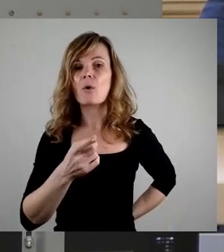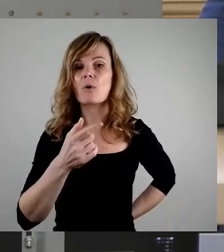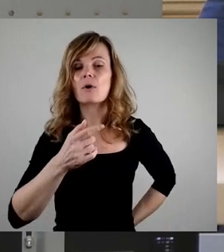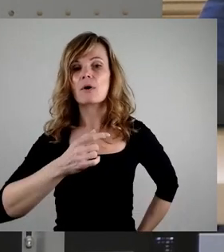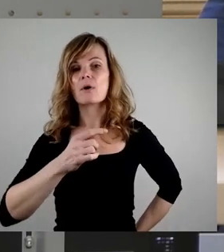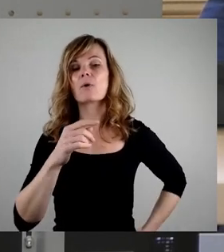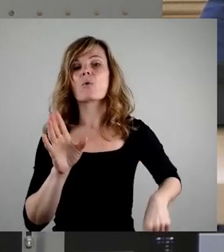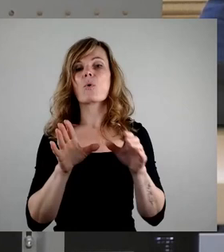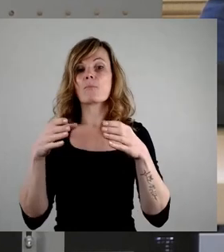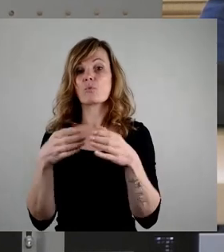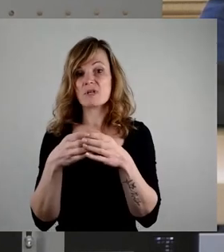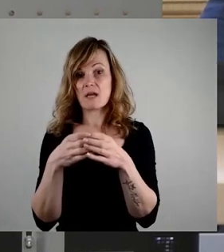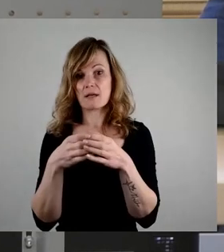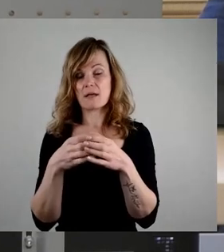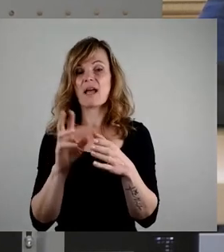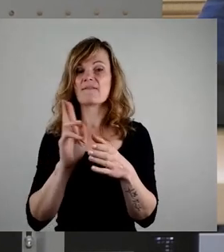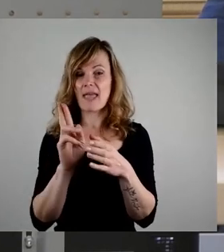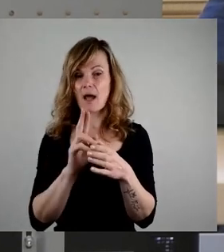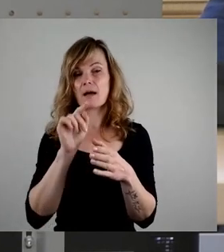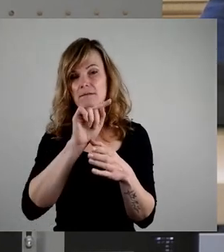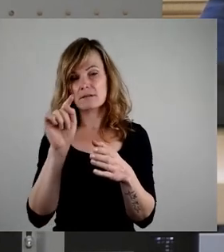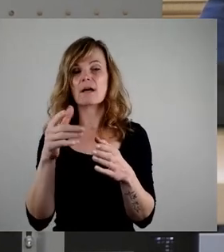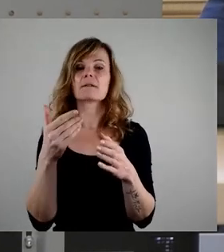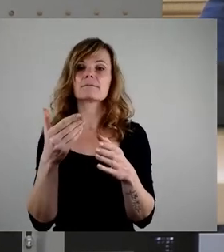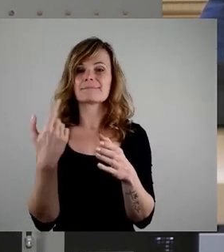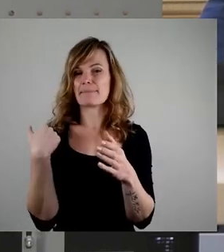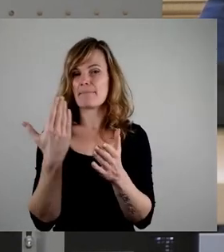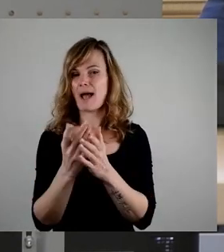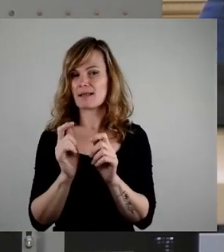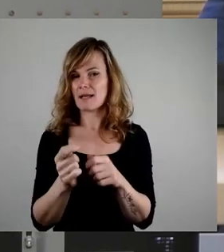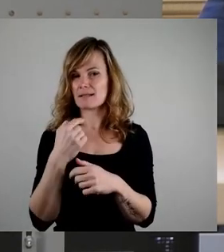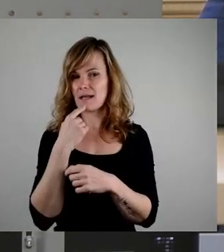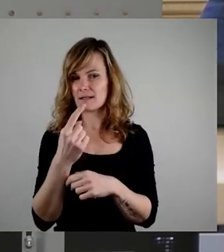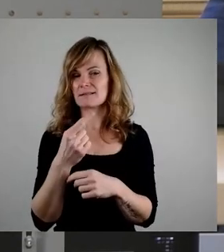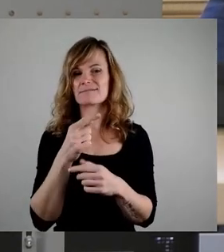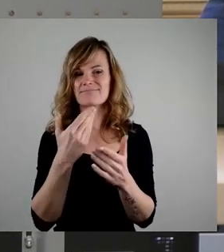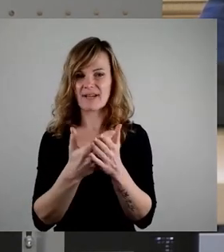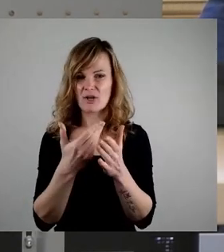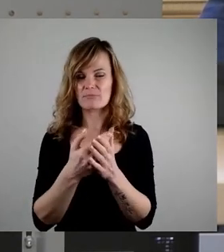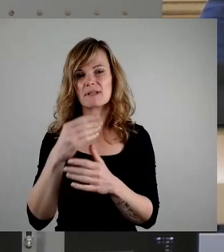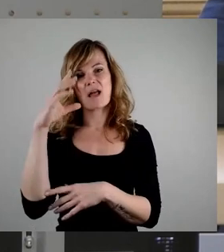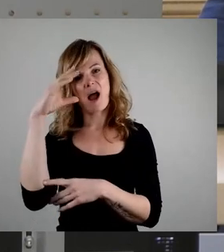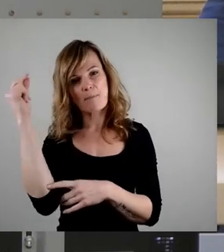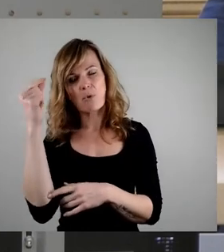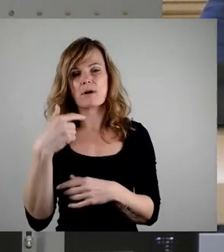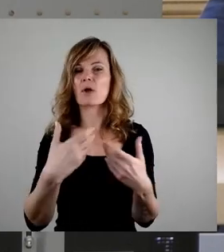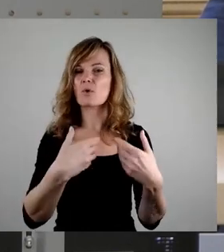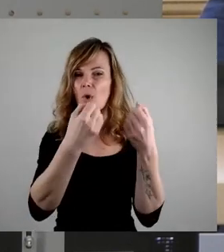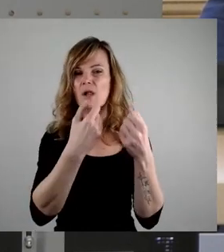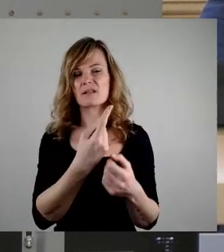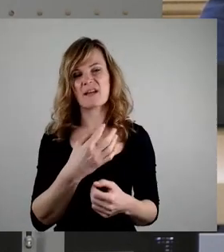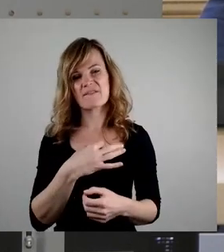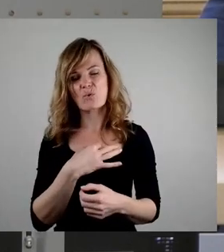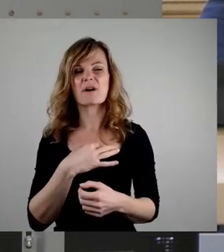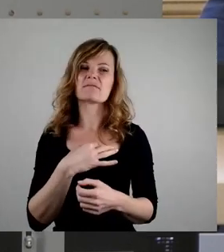die hier genannt worden sind, wie Hamburg und Köln, überzeugen mich ehrlich gesagt nicht. Da verfahre ich auch gerne mal nach dem Grundsatz, nicht